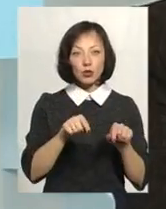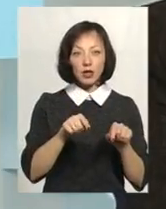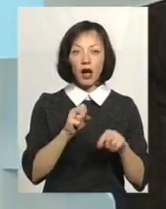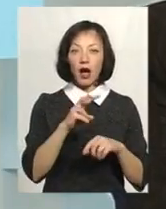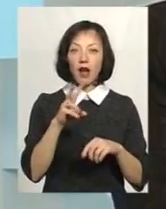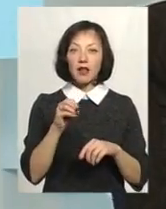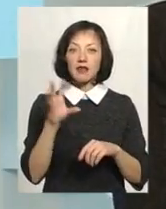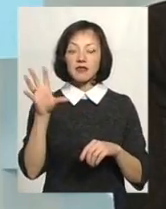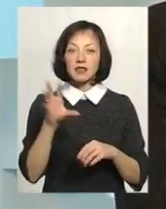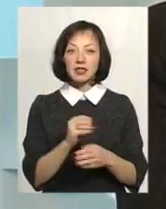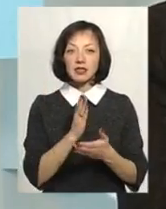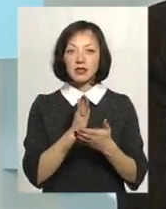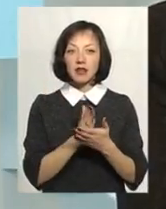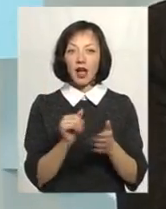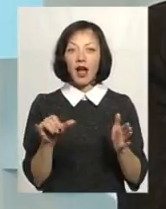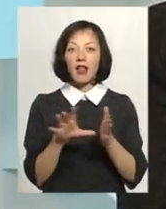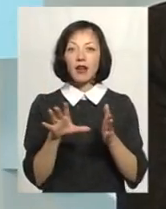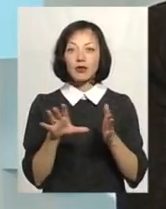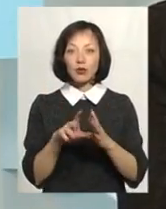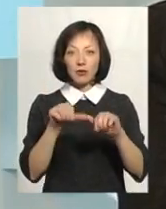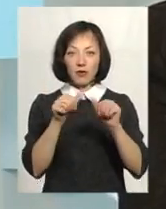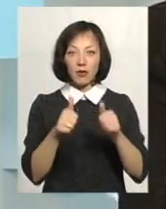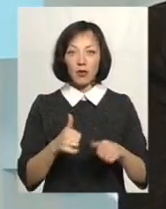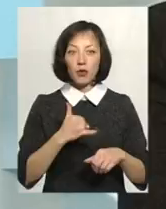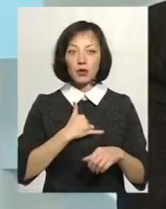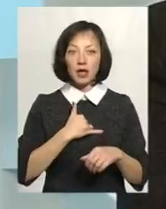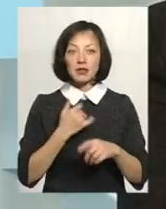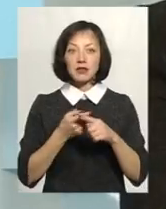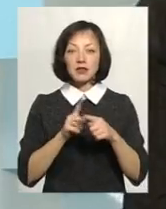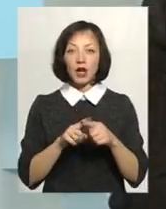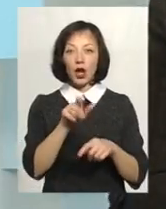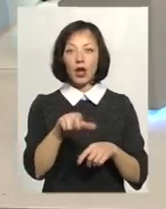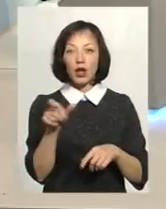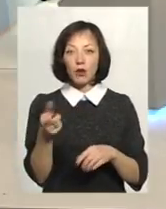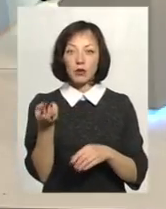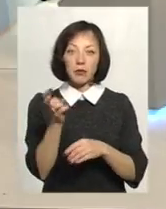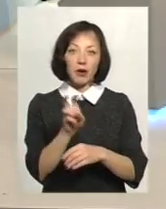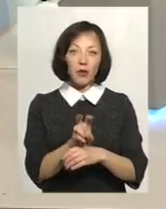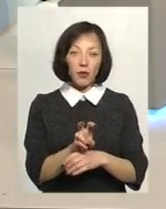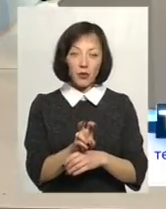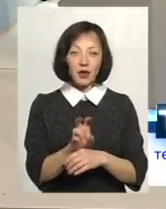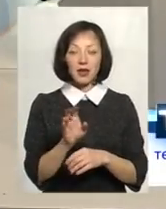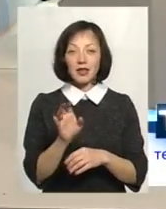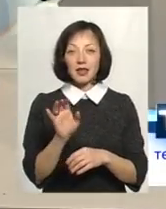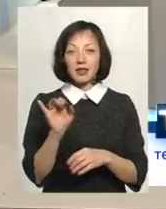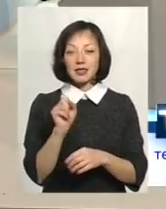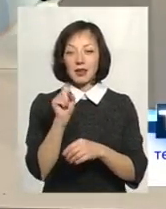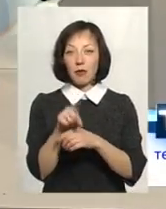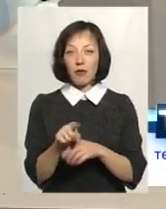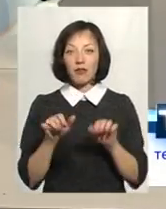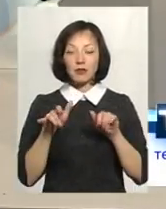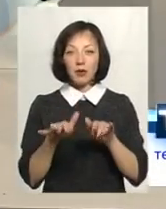але вони всі знаходяться. Це в нас електронному варіанті, вони у нас оцихровані, люди приходять, ти замовив